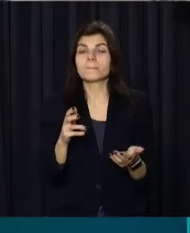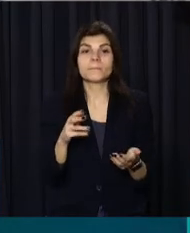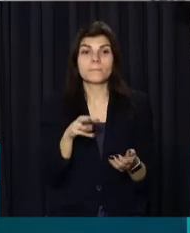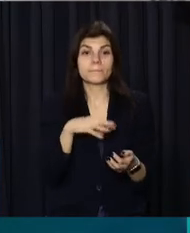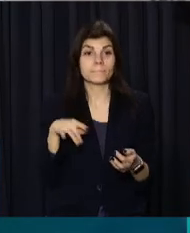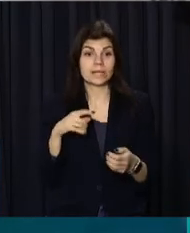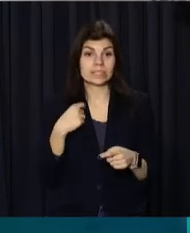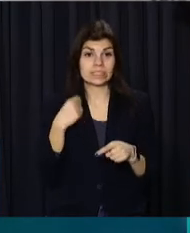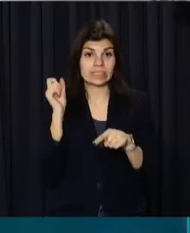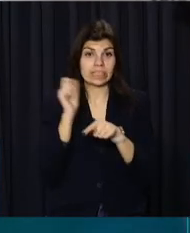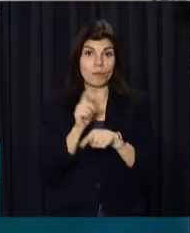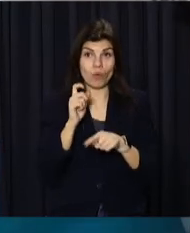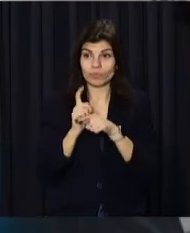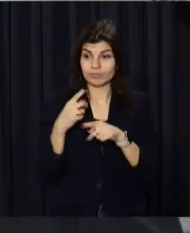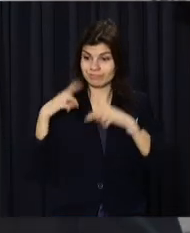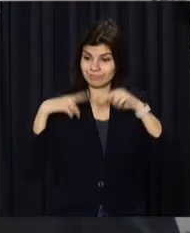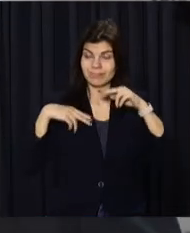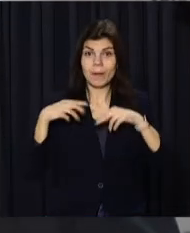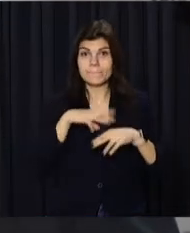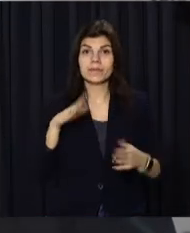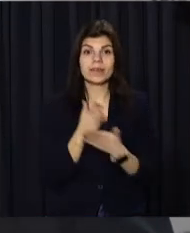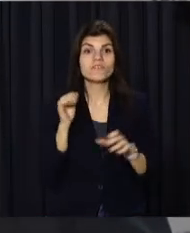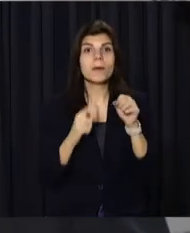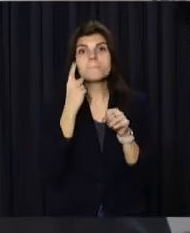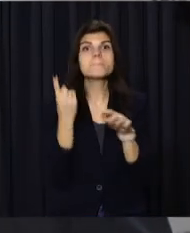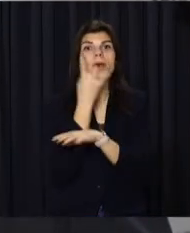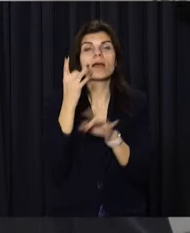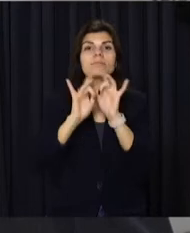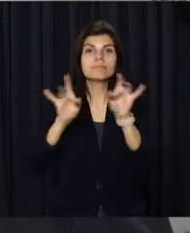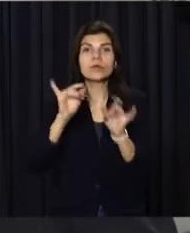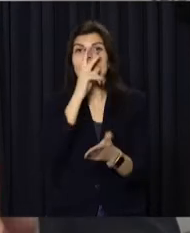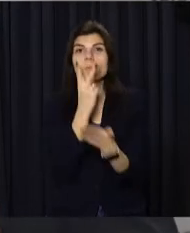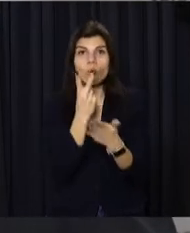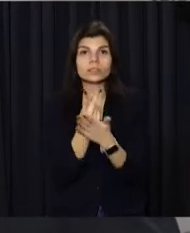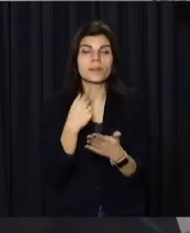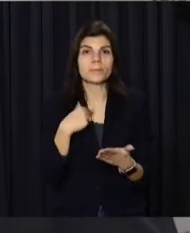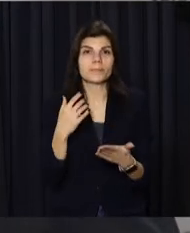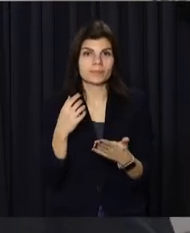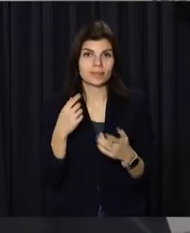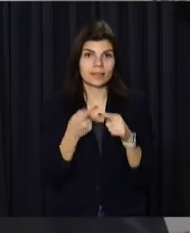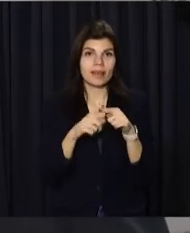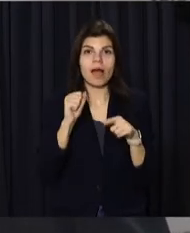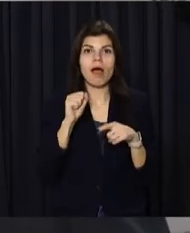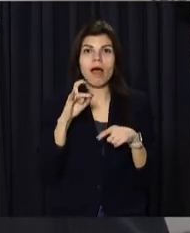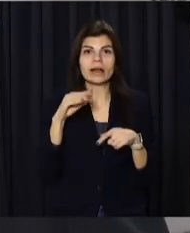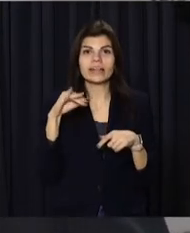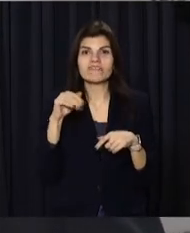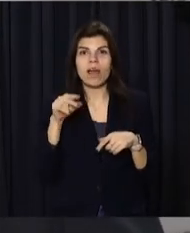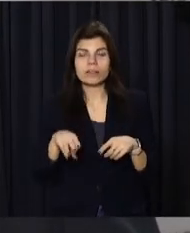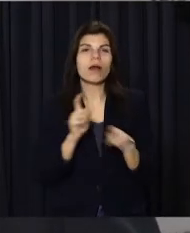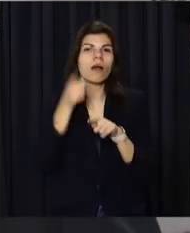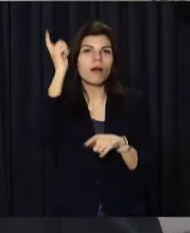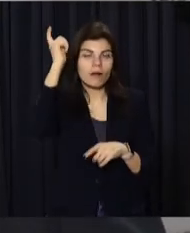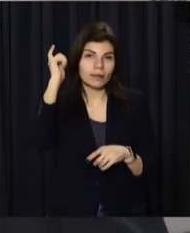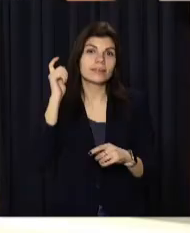замовники цього будівництва, ми маємо можливість вперше анонсувати і показати всі ті артефакти, які були знайдені на